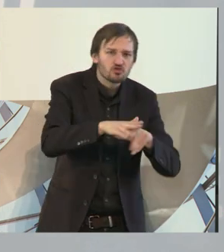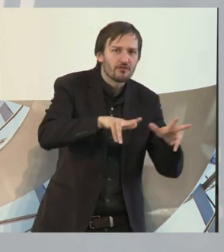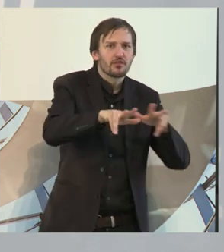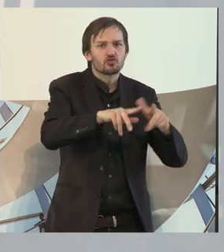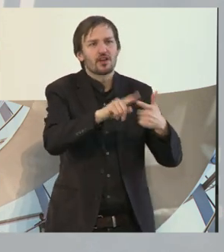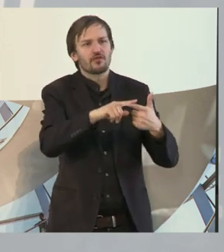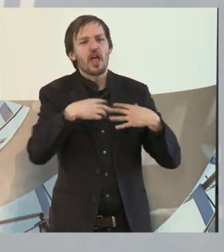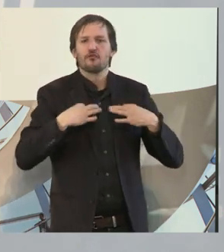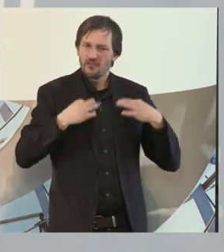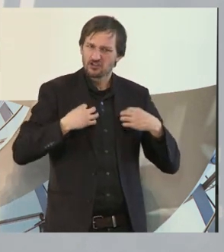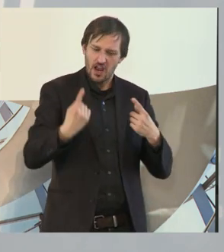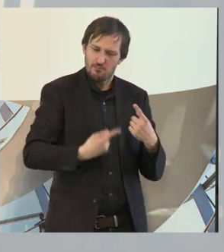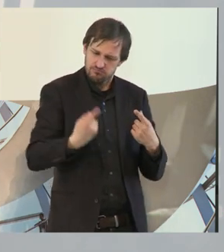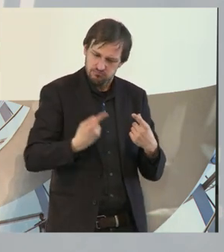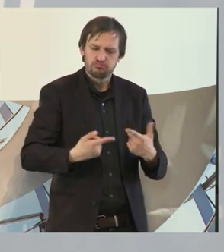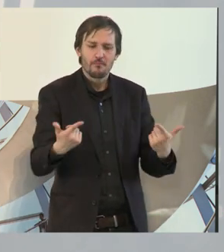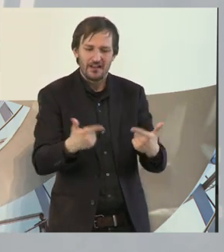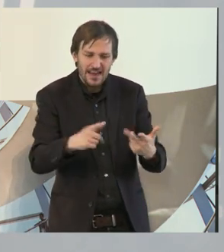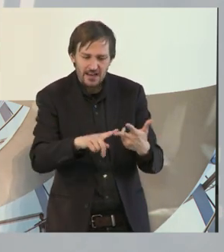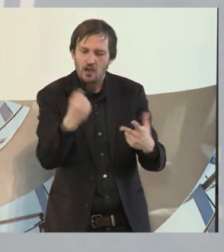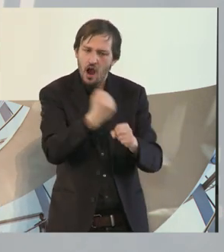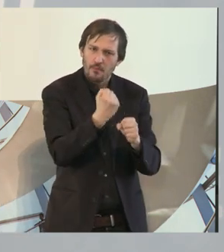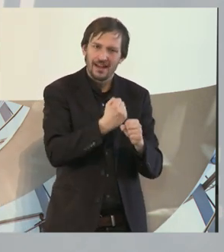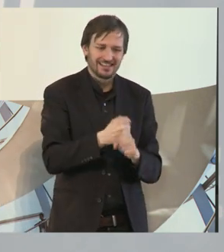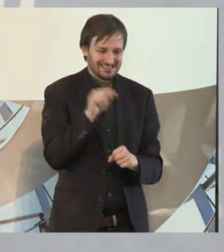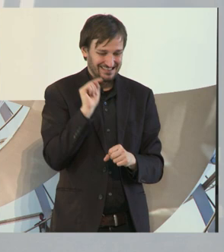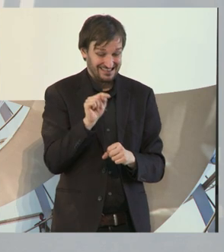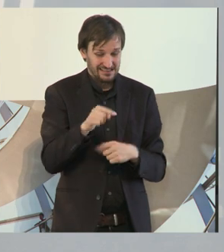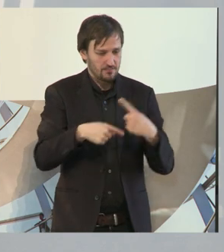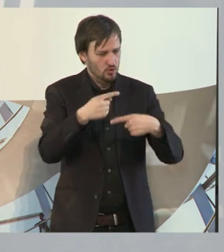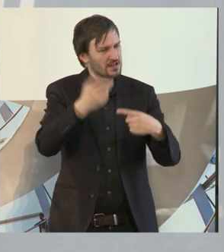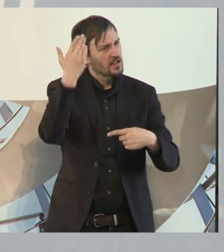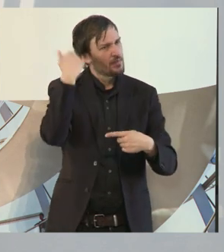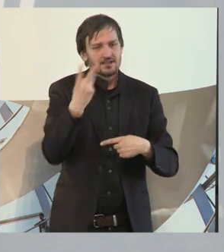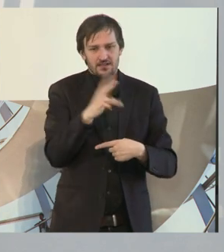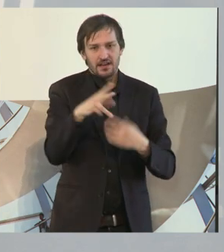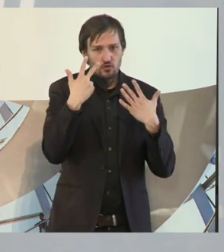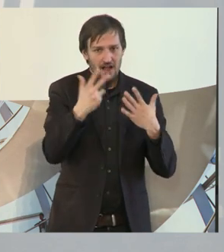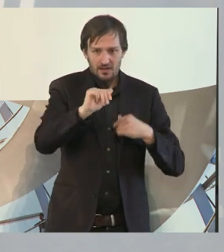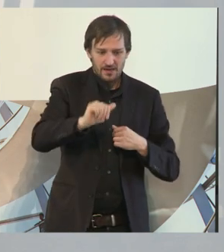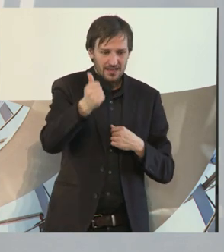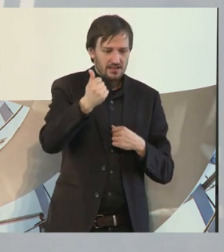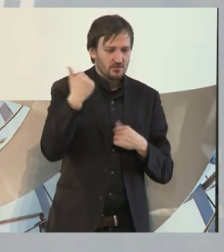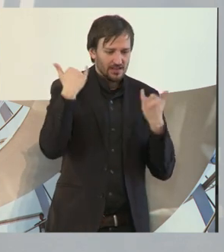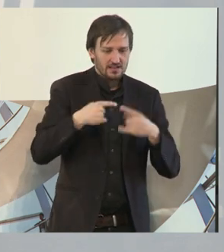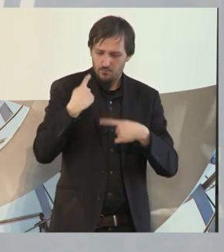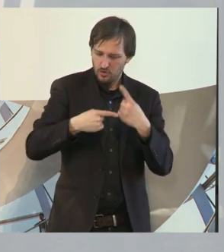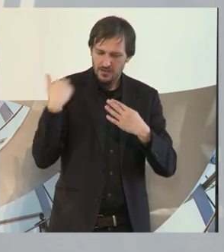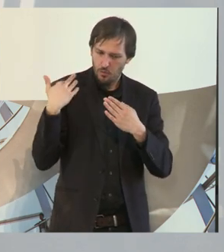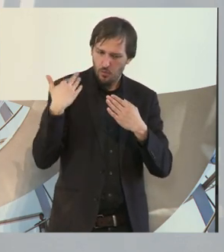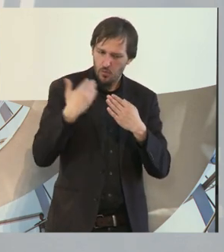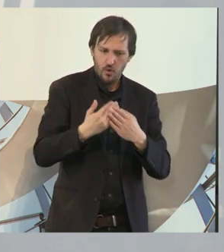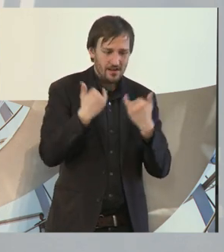so weiter tätig sind, die übrigens in diesem Prozess, wir haben damit 2008 begonnen, inzwischen voll und